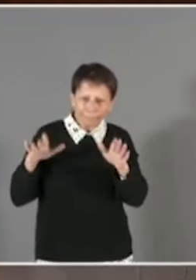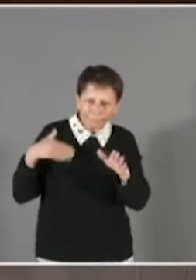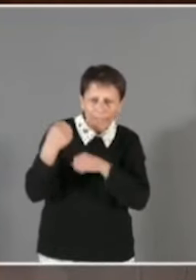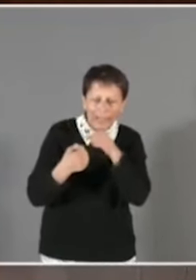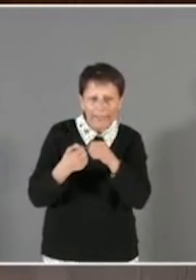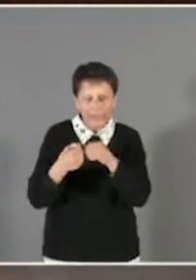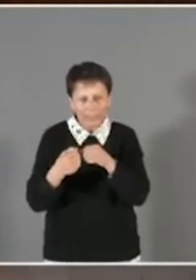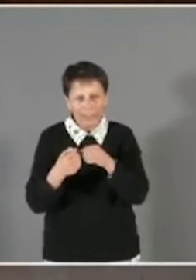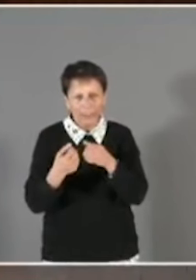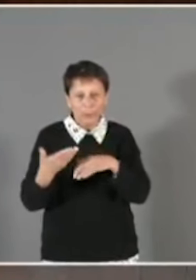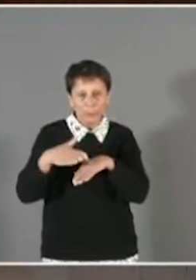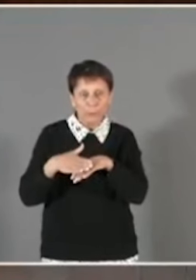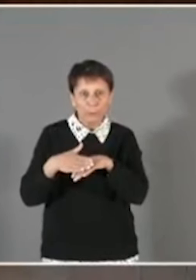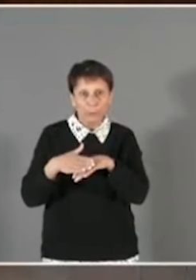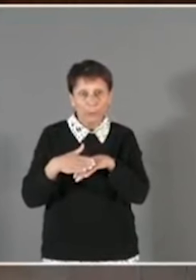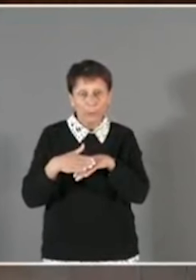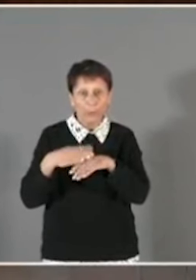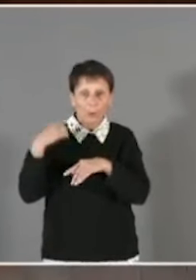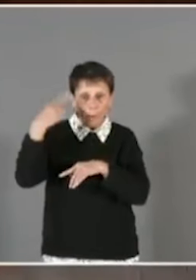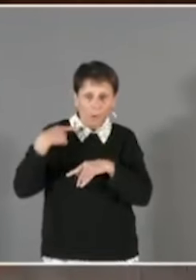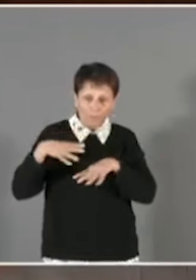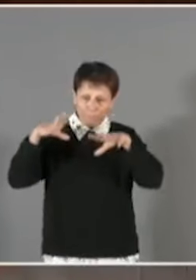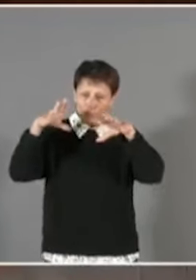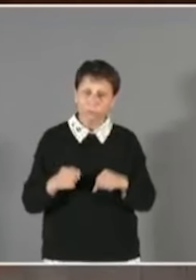années d'occupation récurrente. Donc, M. le maire,